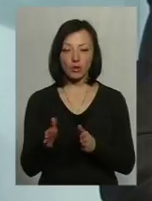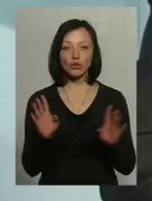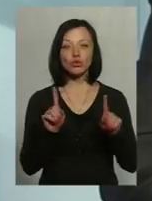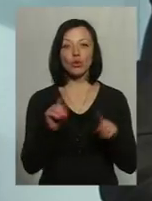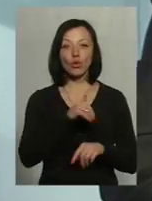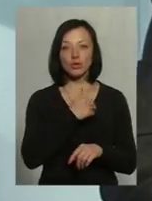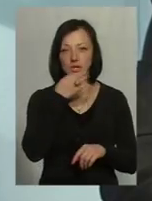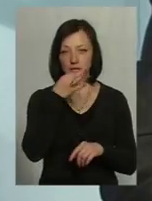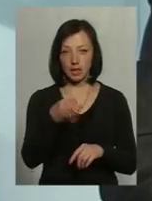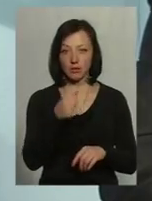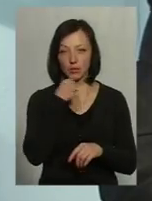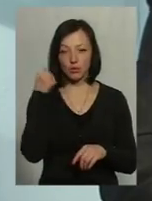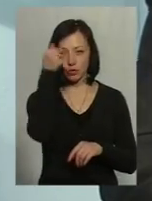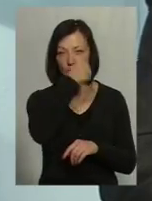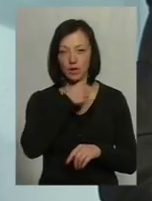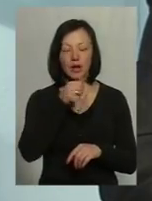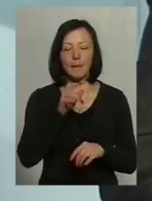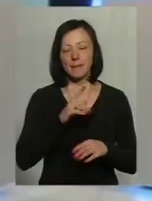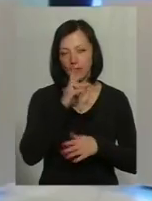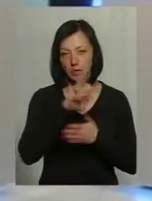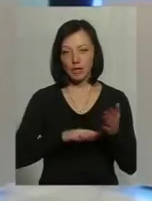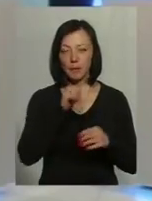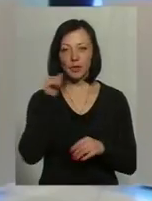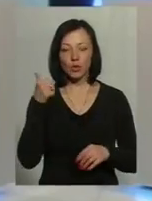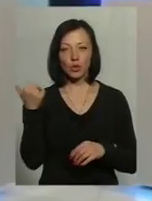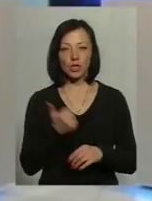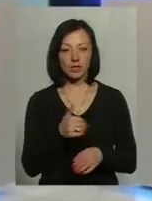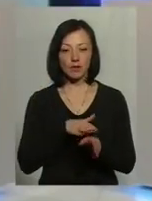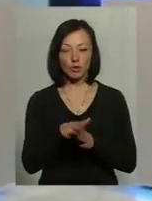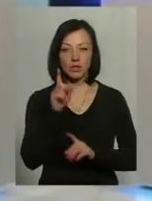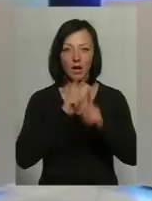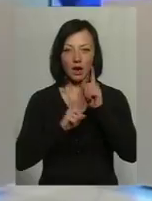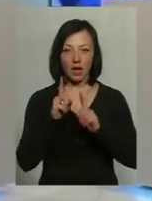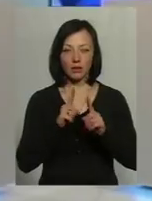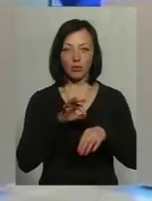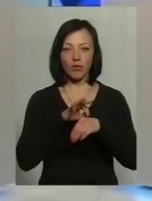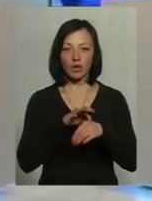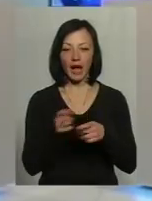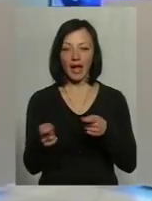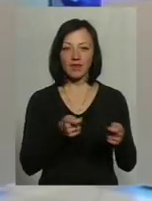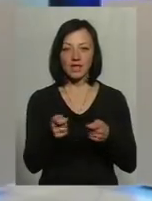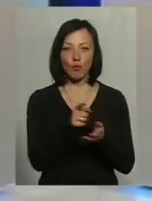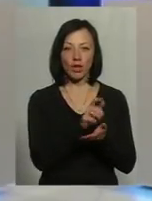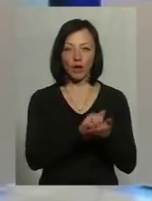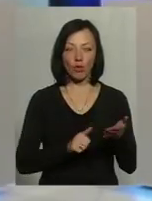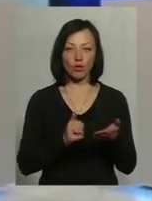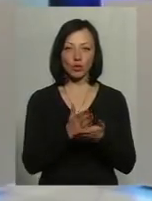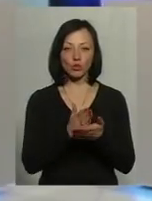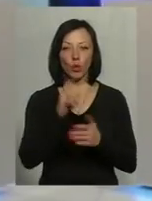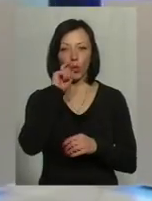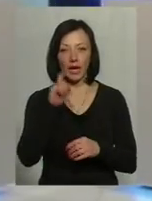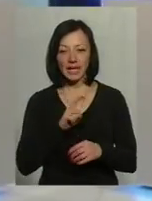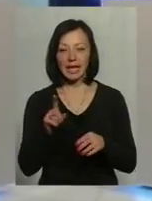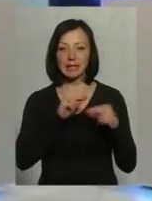сказати, в минулої неділі відбулася спільна селекторна нарада, яку проводили керівництво ДФС України і інспекції